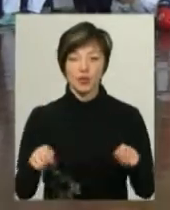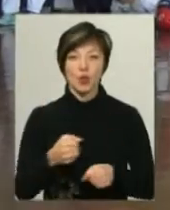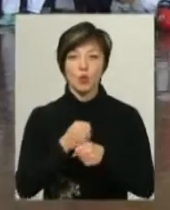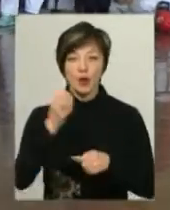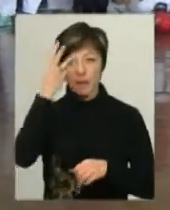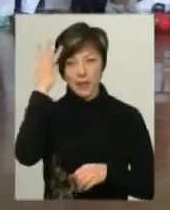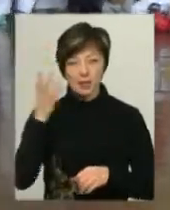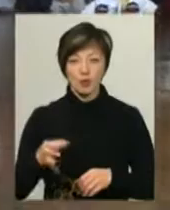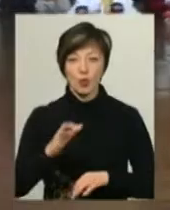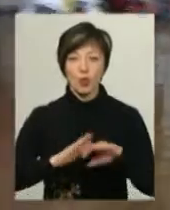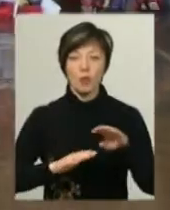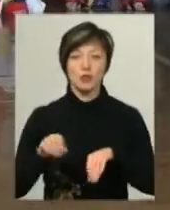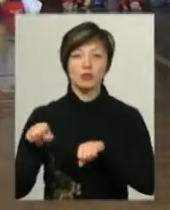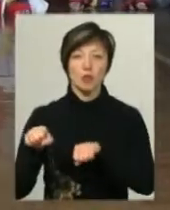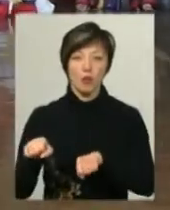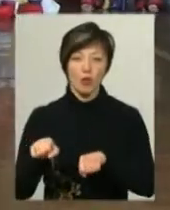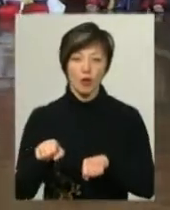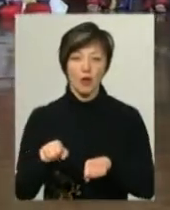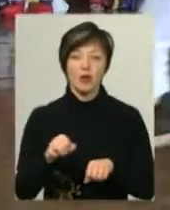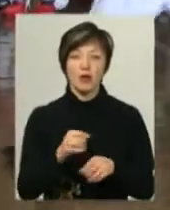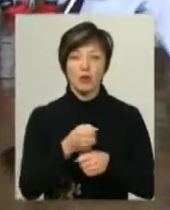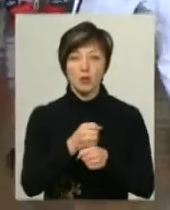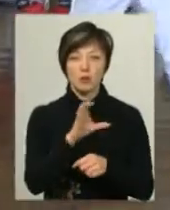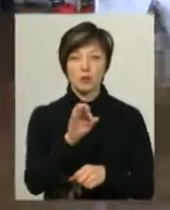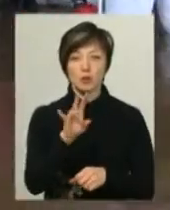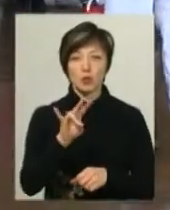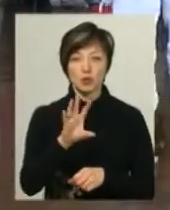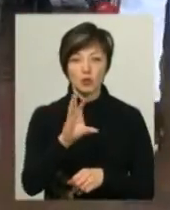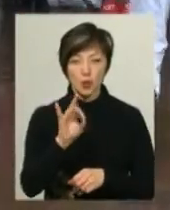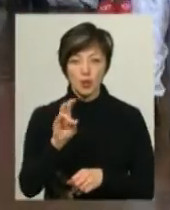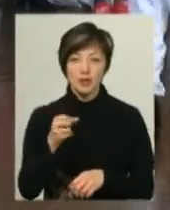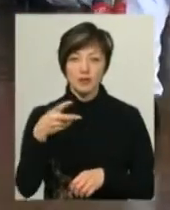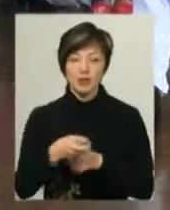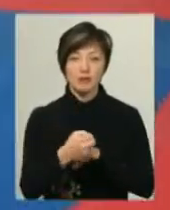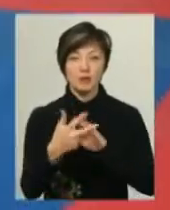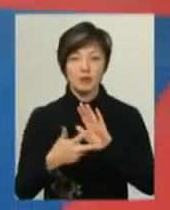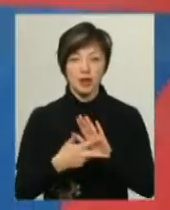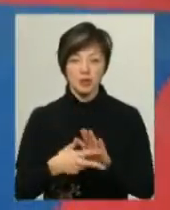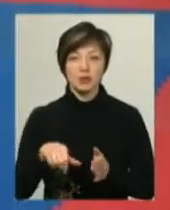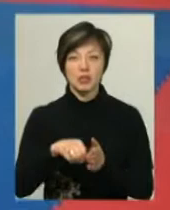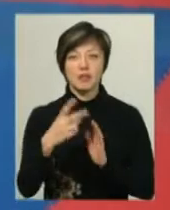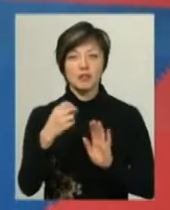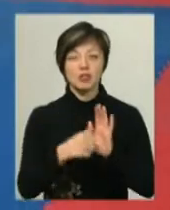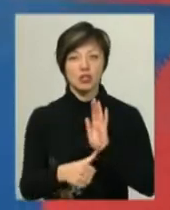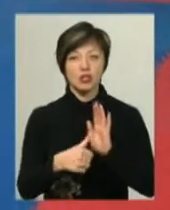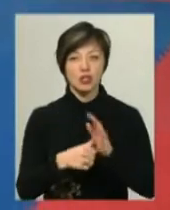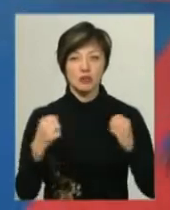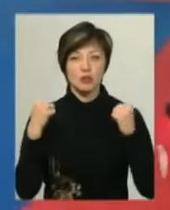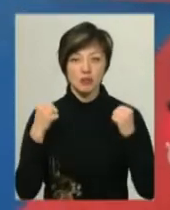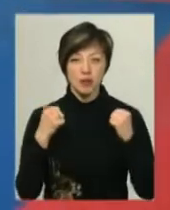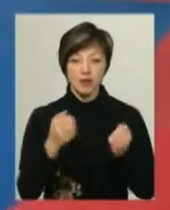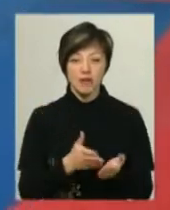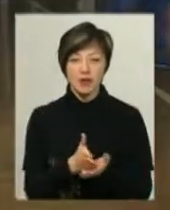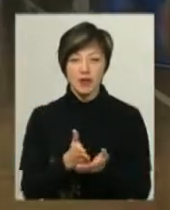Хмельницької області з рукопашного бою – кубок Самсона 2018. У змаганнях взяли участь 266 спортсменов